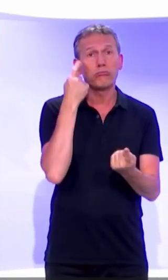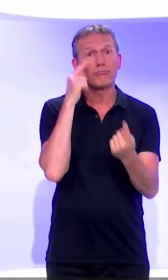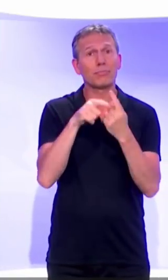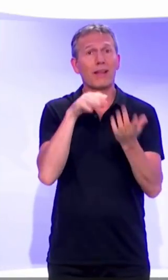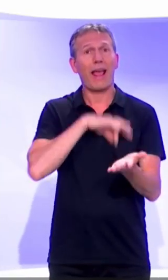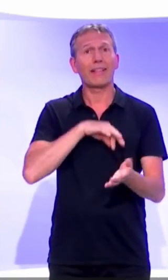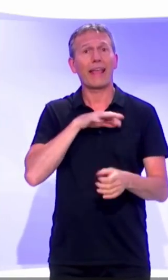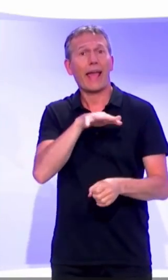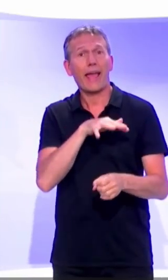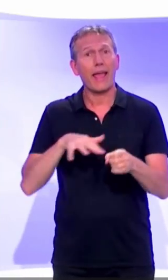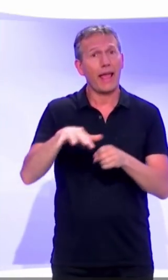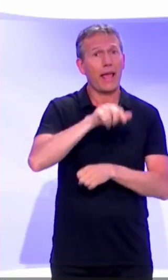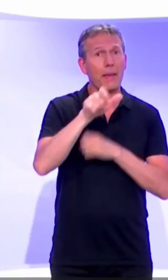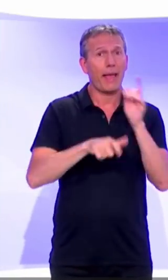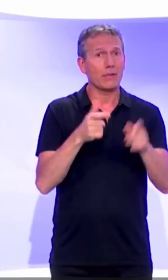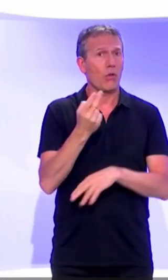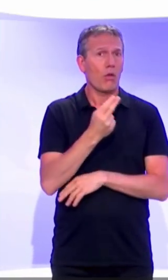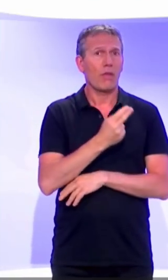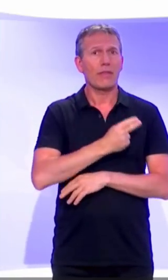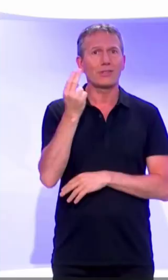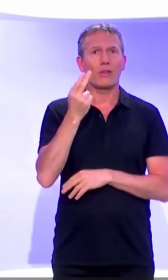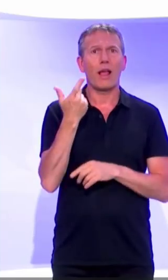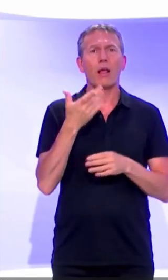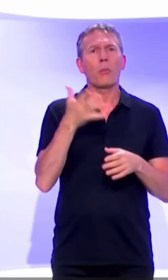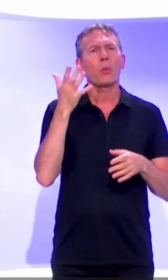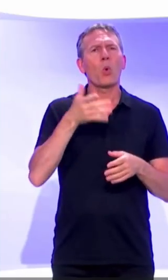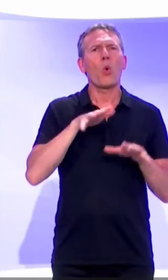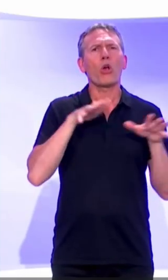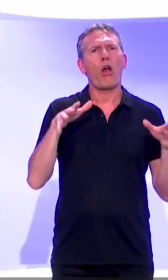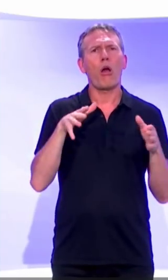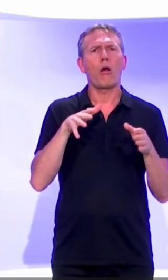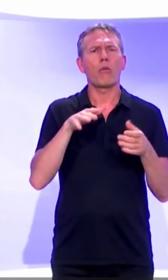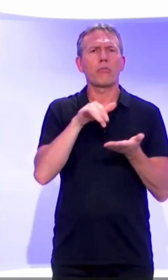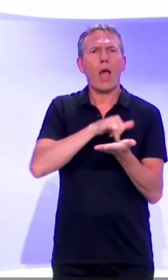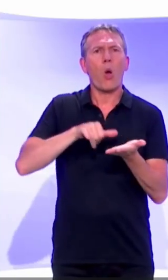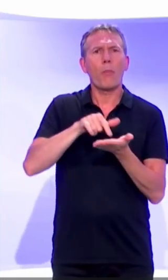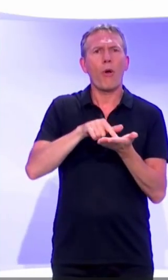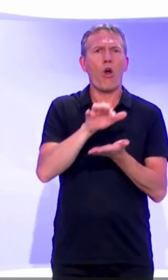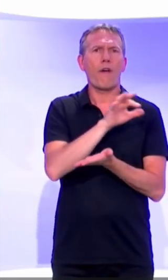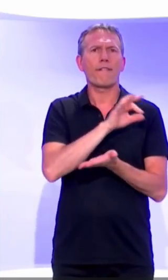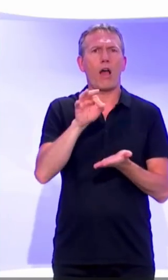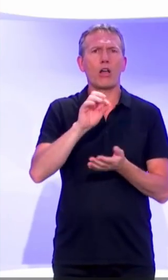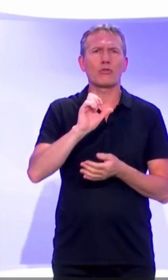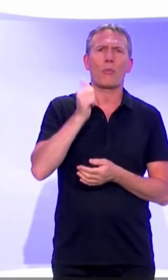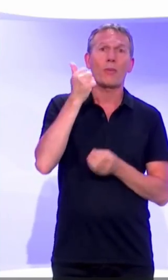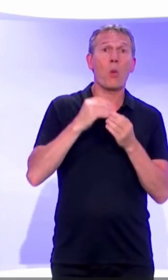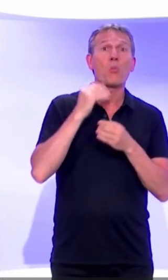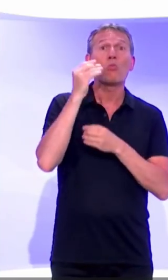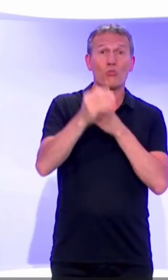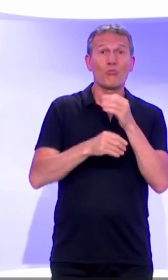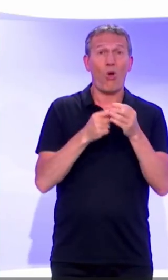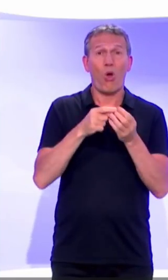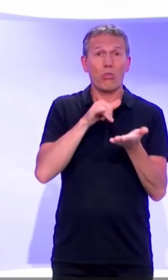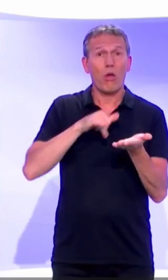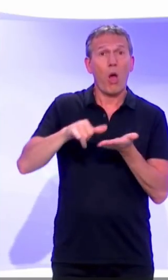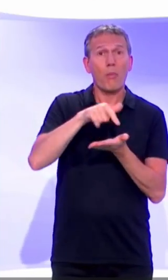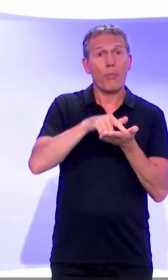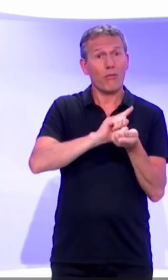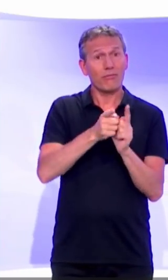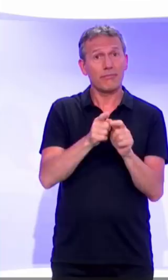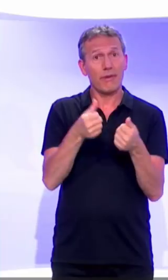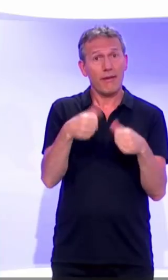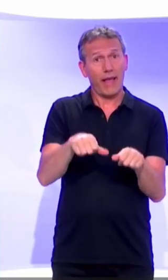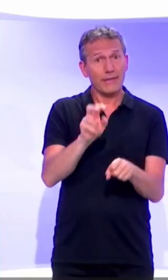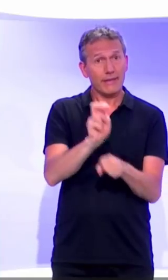national, savoir si la plus grande plateforme aéroportuaire de France, l'une des toutes premières mondiales, restera publique